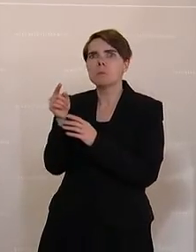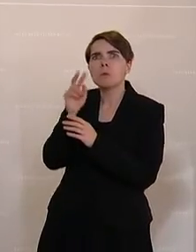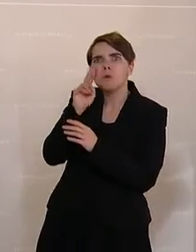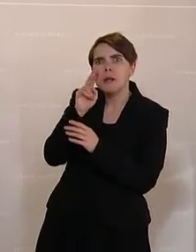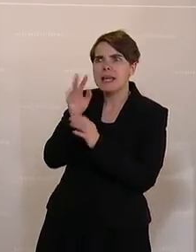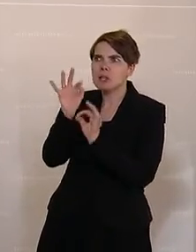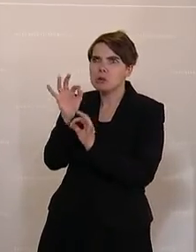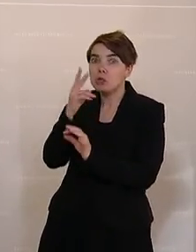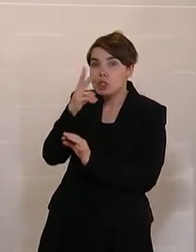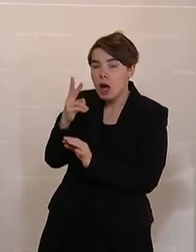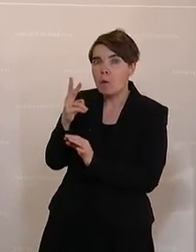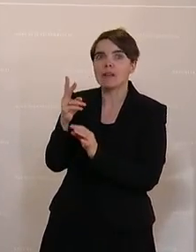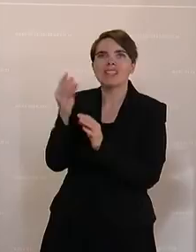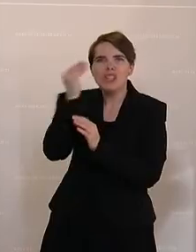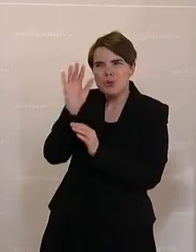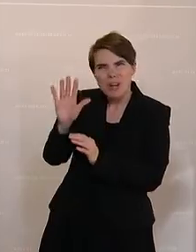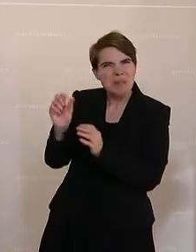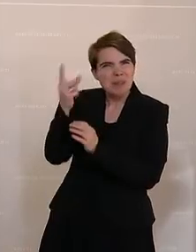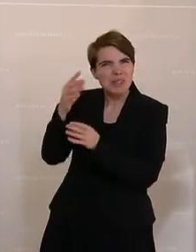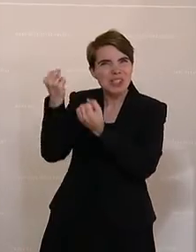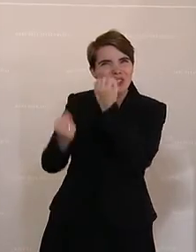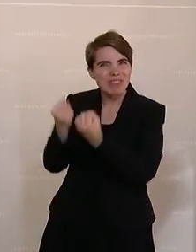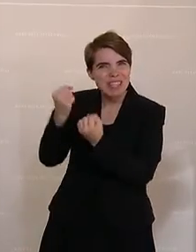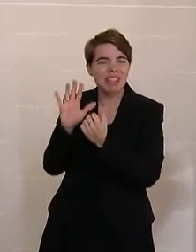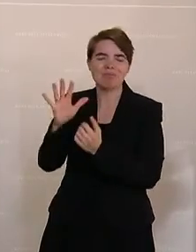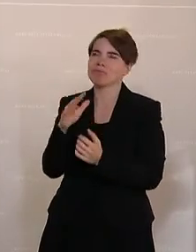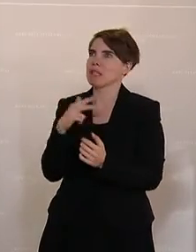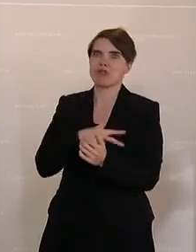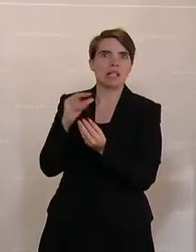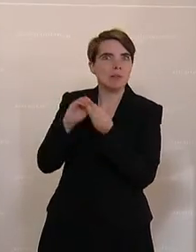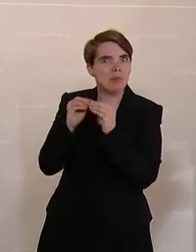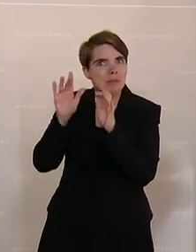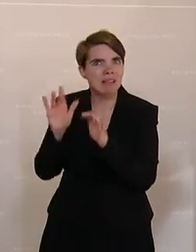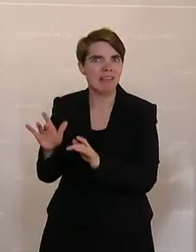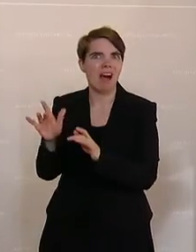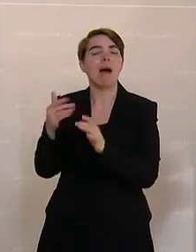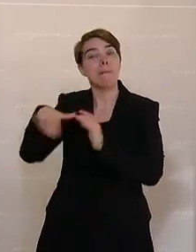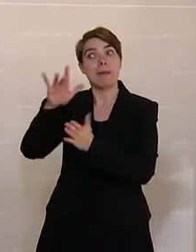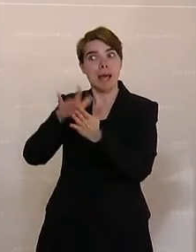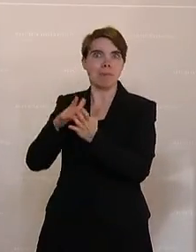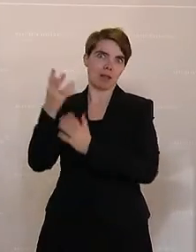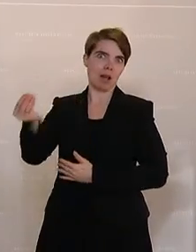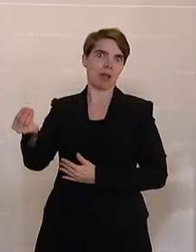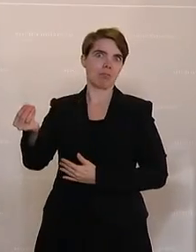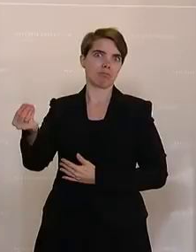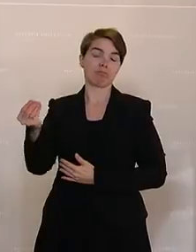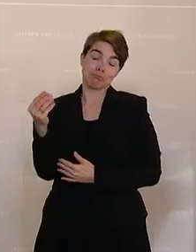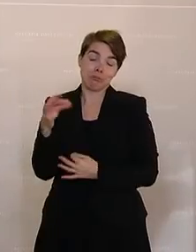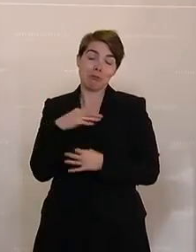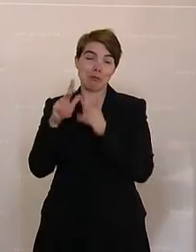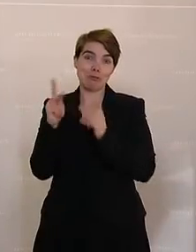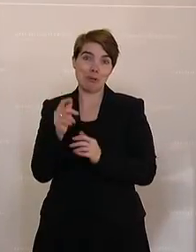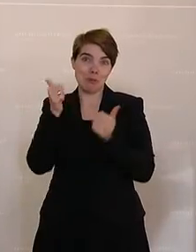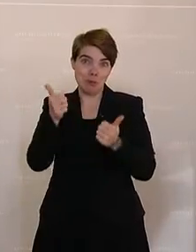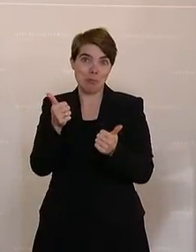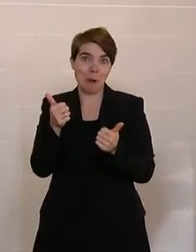zielgerichtet Schulen, die es besonders schwierig haben, besonders soziale Probleme haben, mehr Mittel zur Verfügung stellen. Finde ich auch ein gutes Konzept.